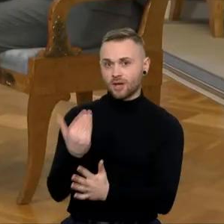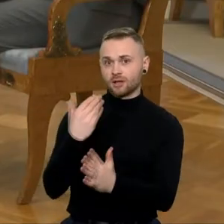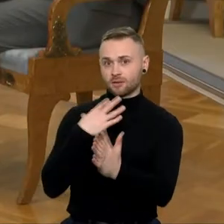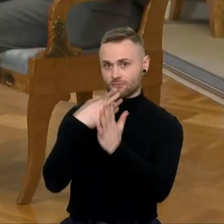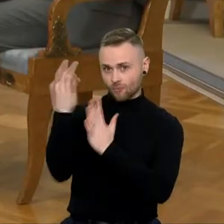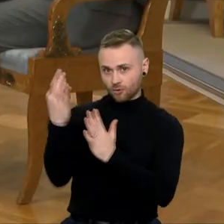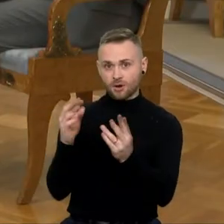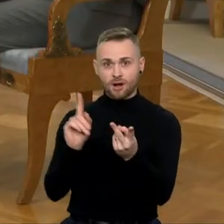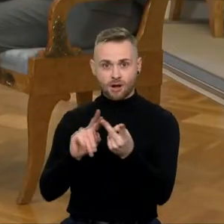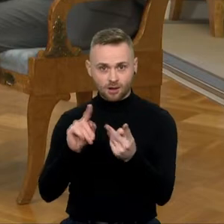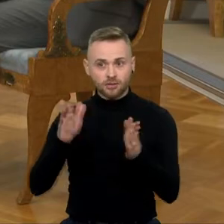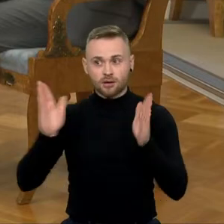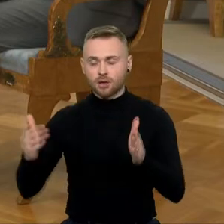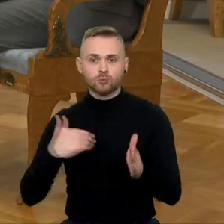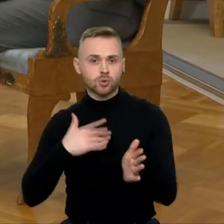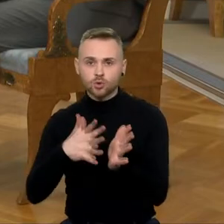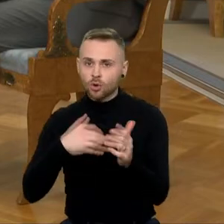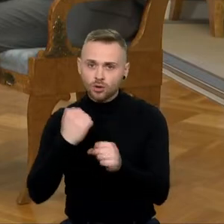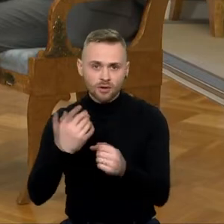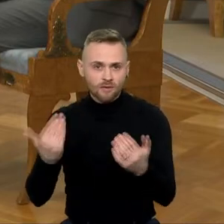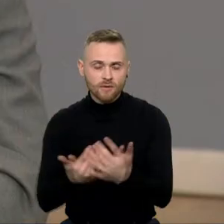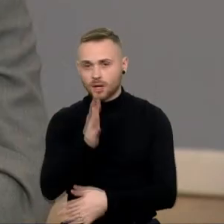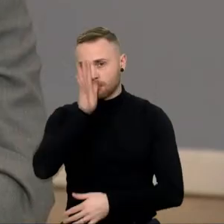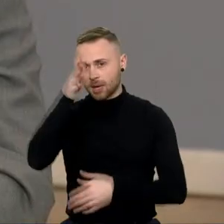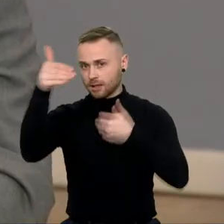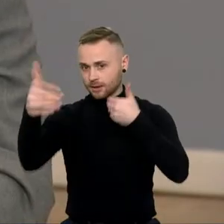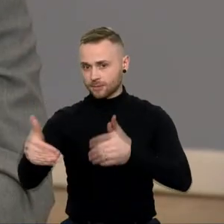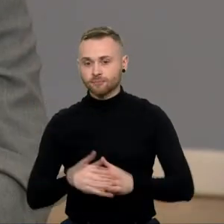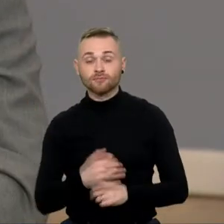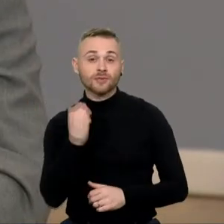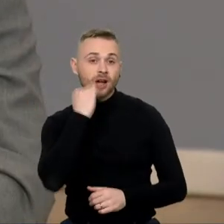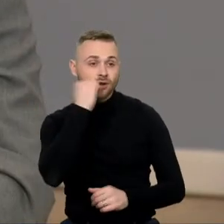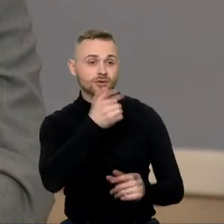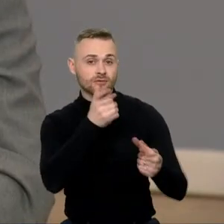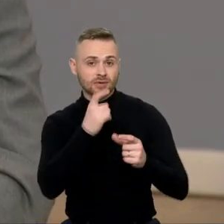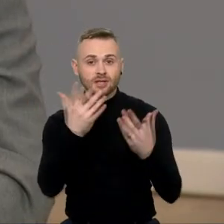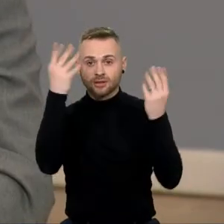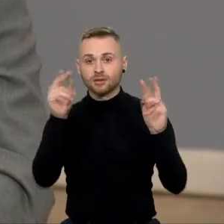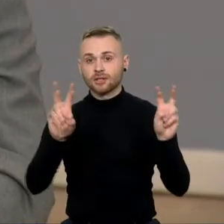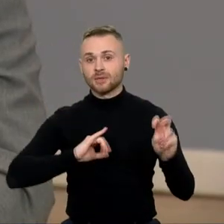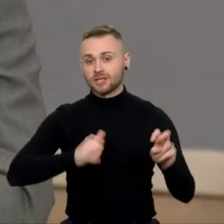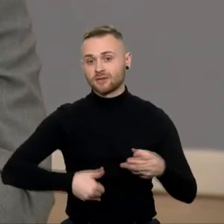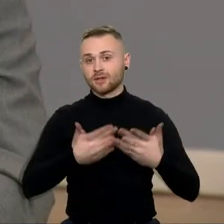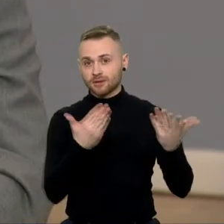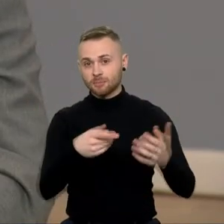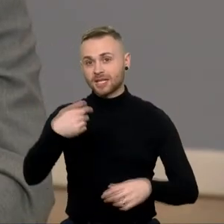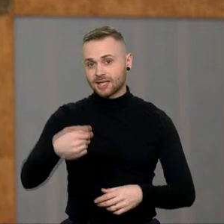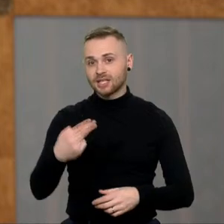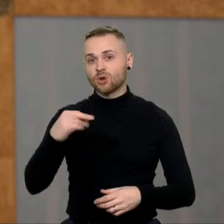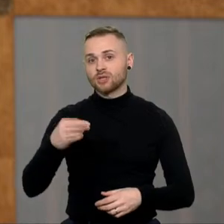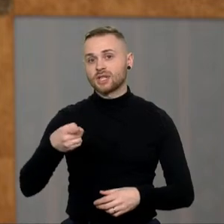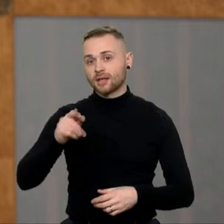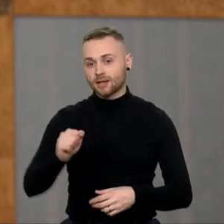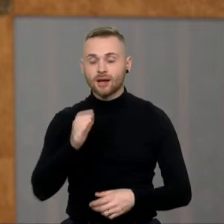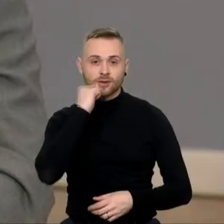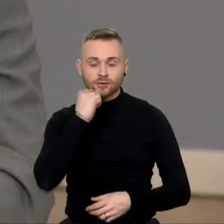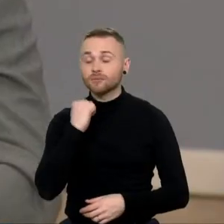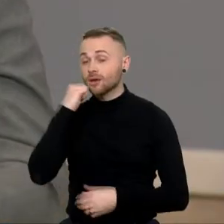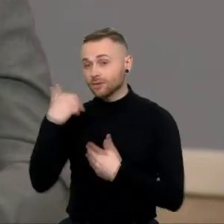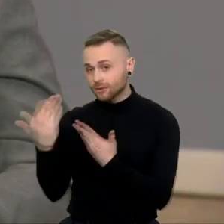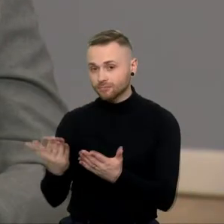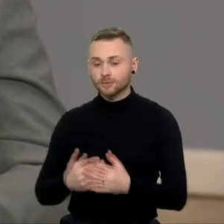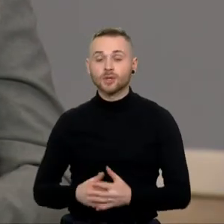kadencija, lygiai tą patį darysiu dar penkerius metus. Aš už atsakymus dienos tema svečia, aš vakarą prezidentas Gitanas Nausieda. Ačiū Jums.